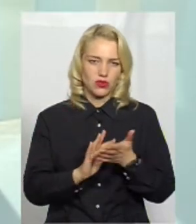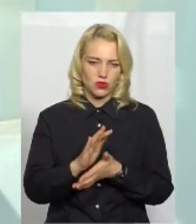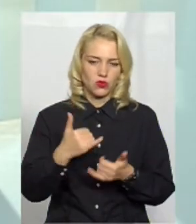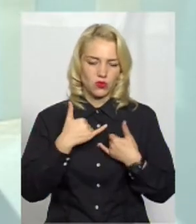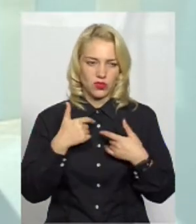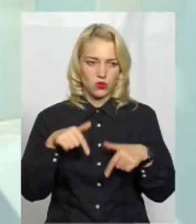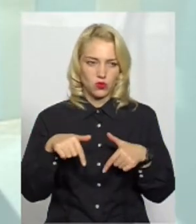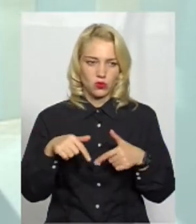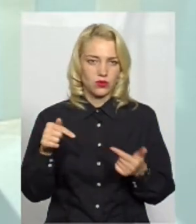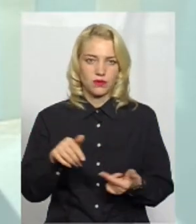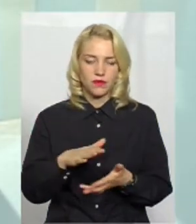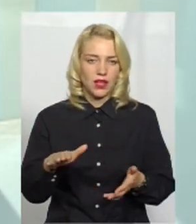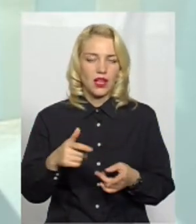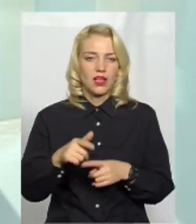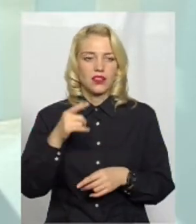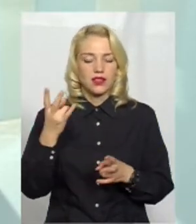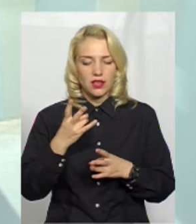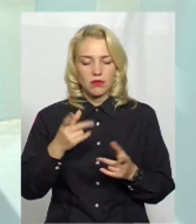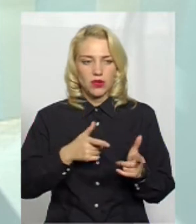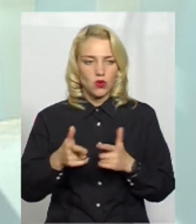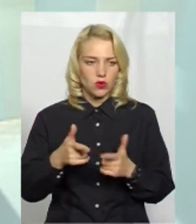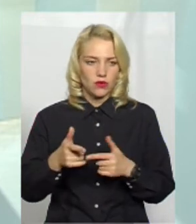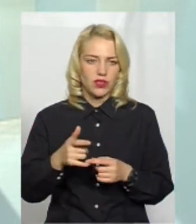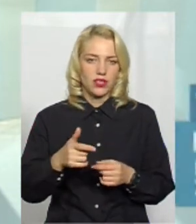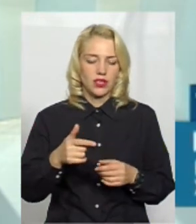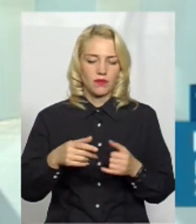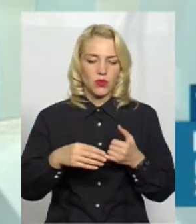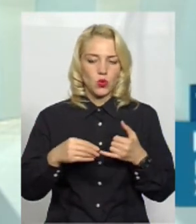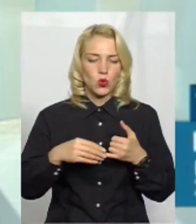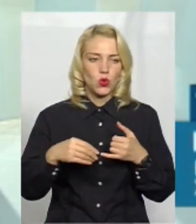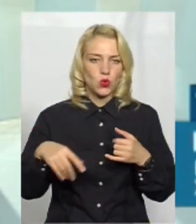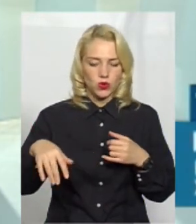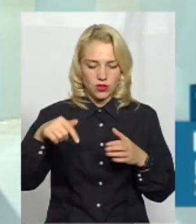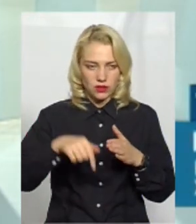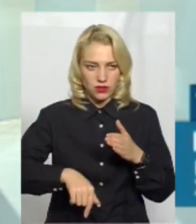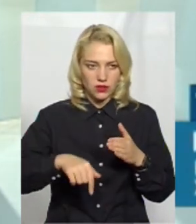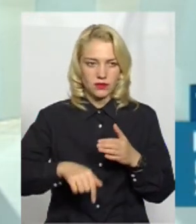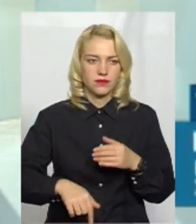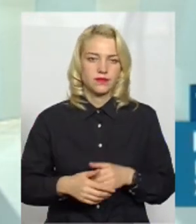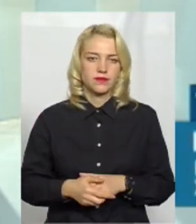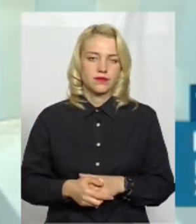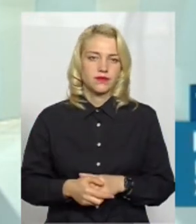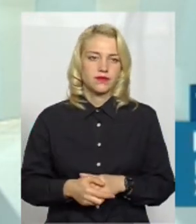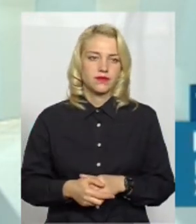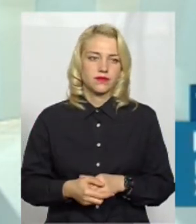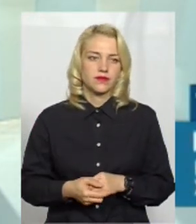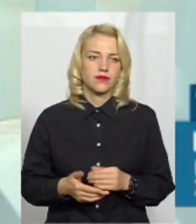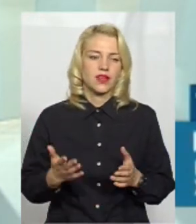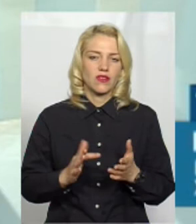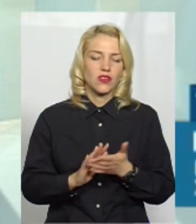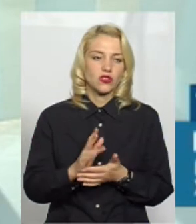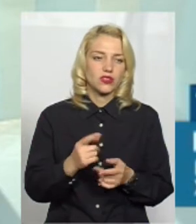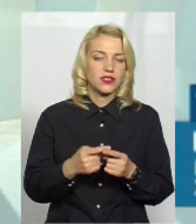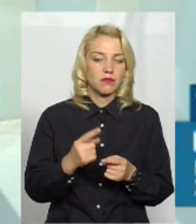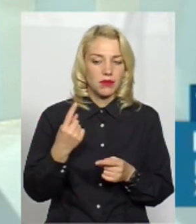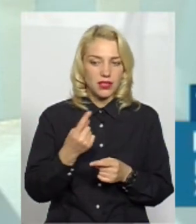Мабуть, все-таки потрібно готувати підґрунтя на метр, на більше той ґрунт, який вони вирощували.